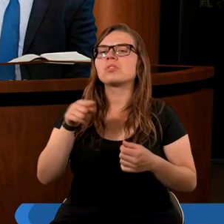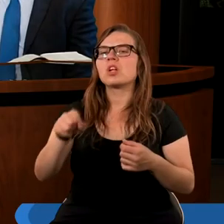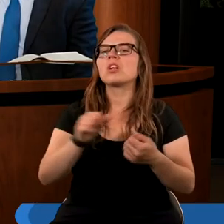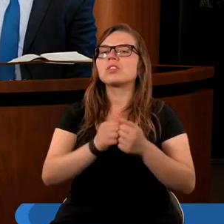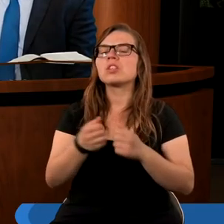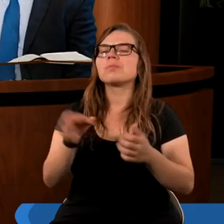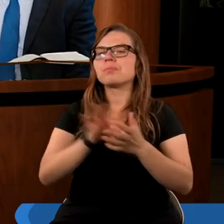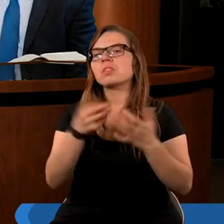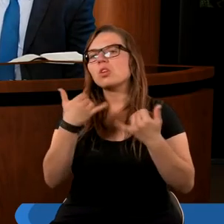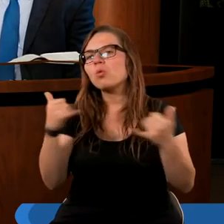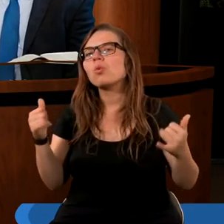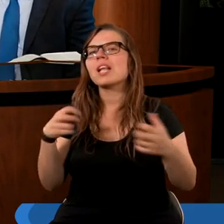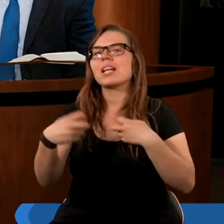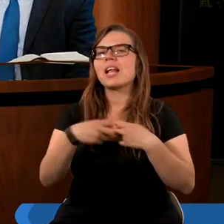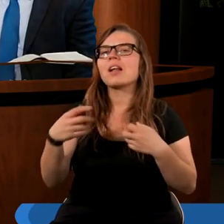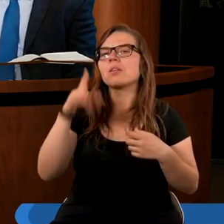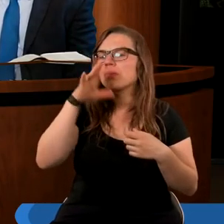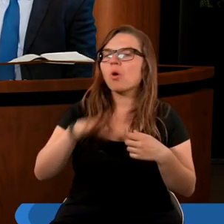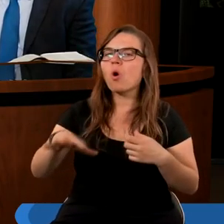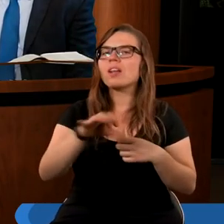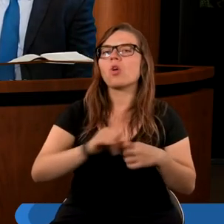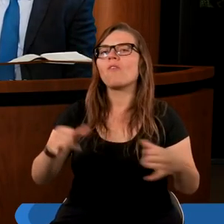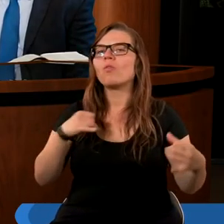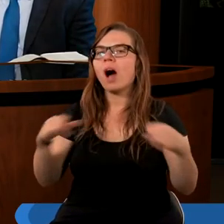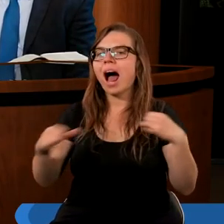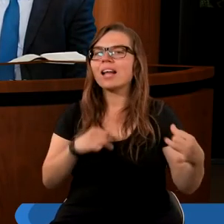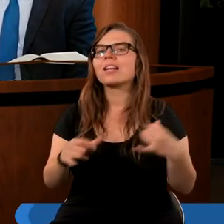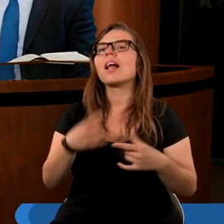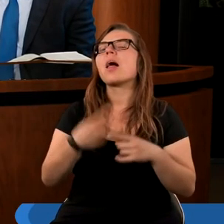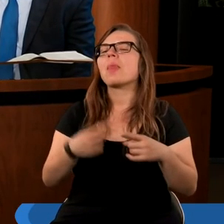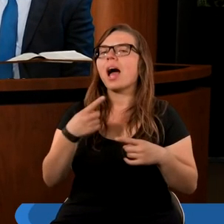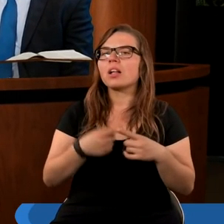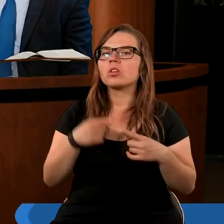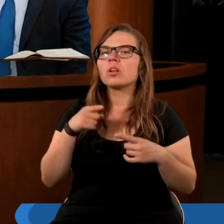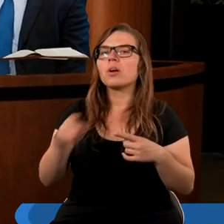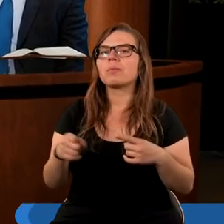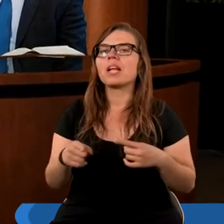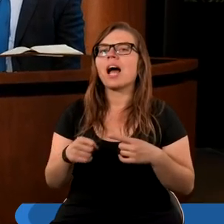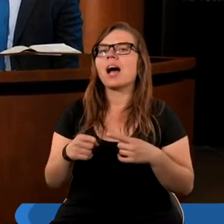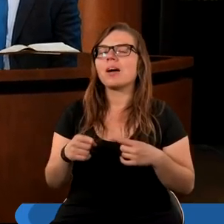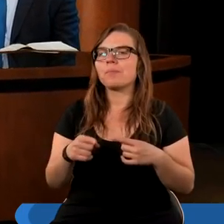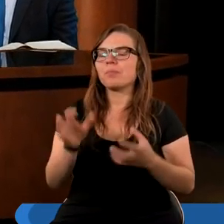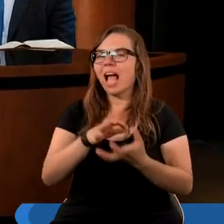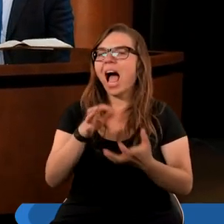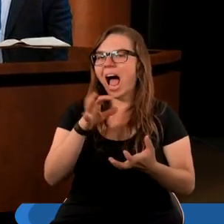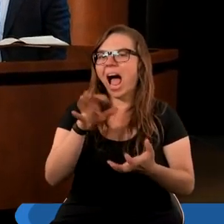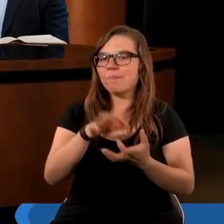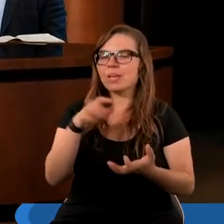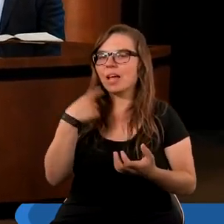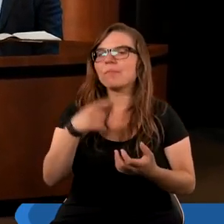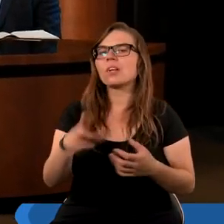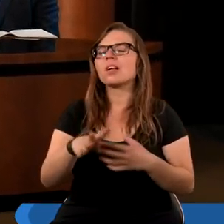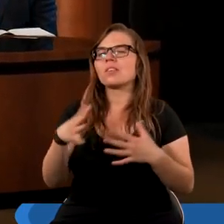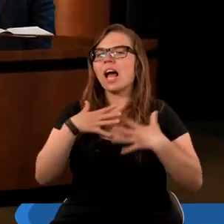jest stosunek społeczeństwa do władzy. Natomiast tutaj Jan z